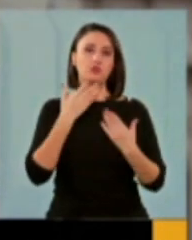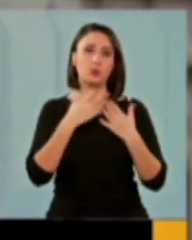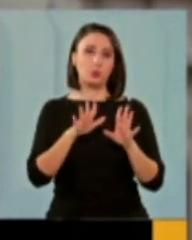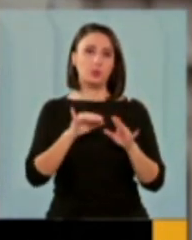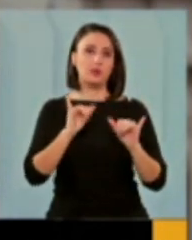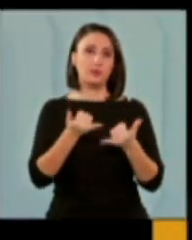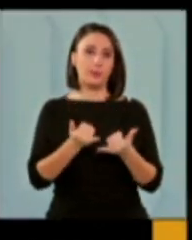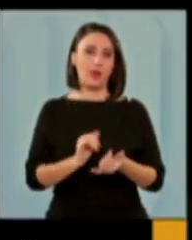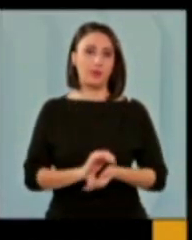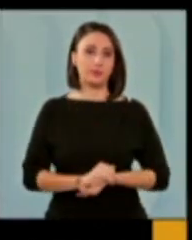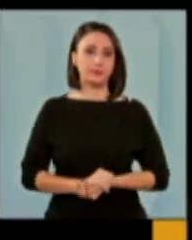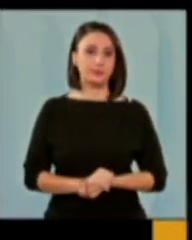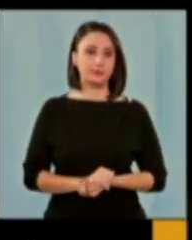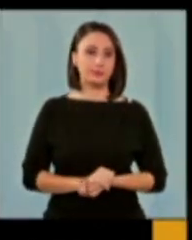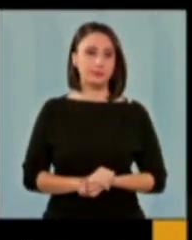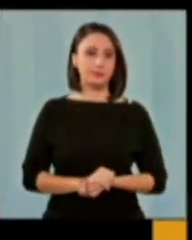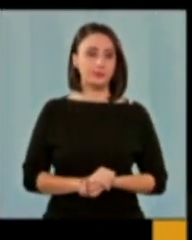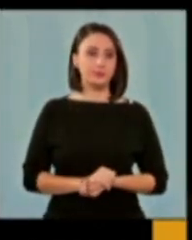ferate.